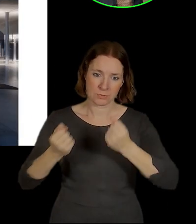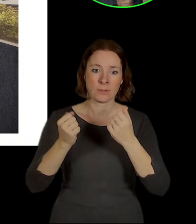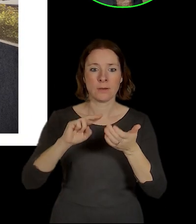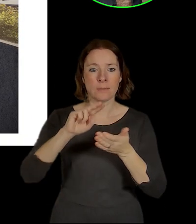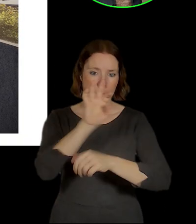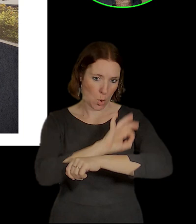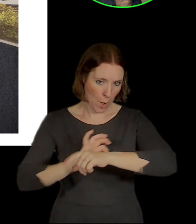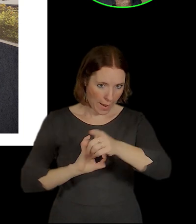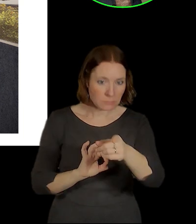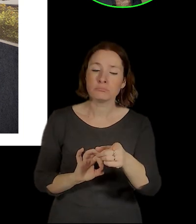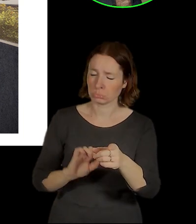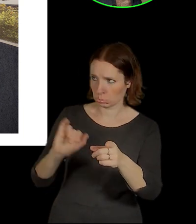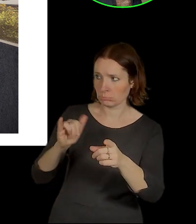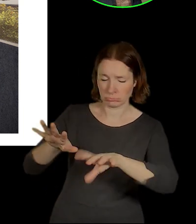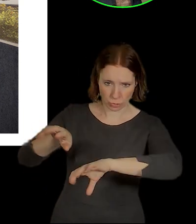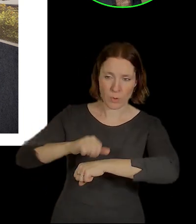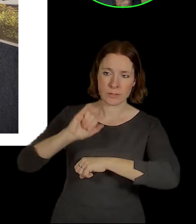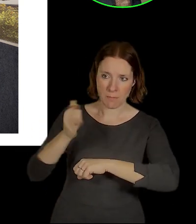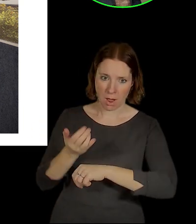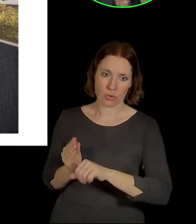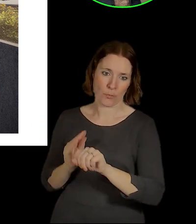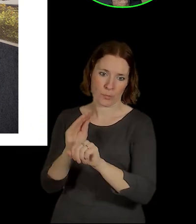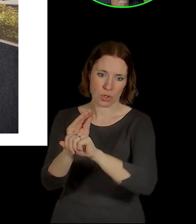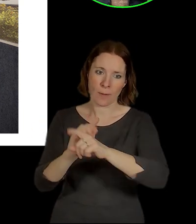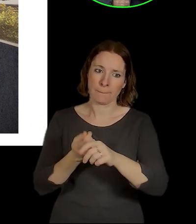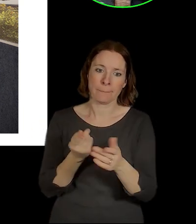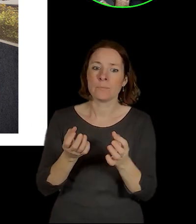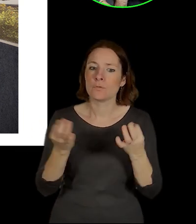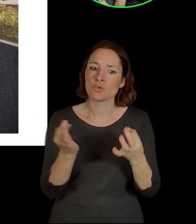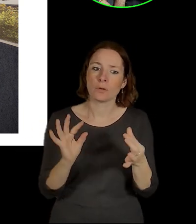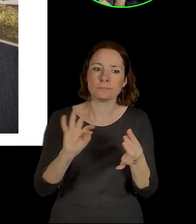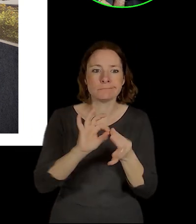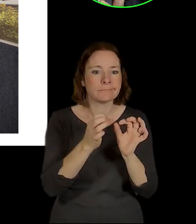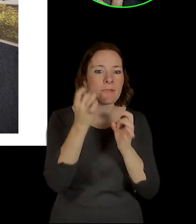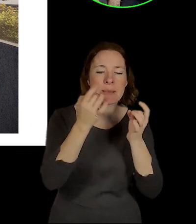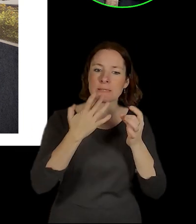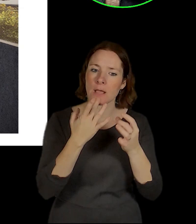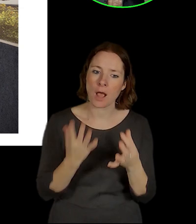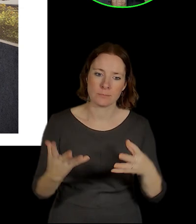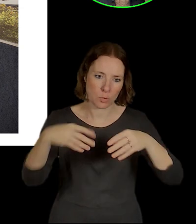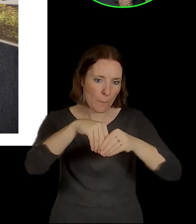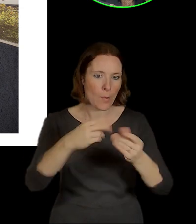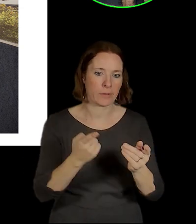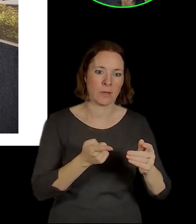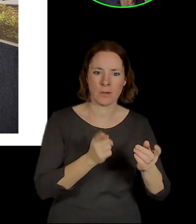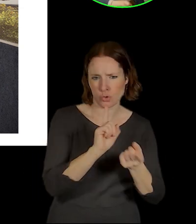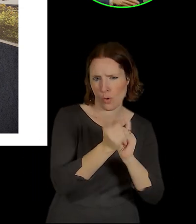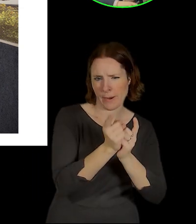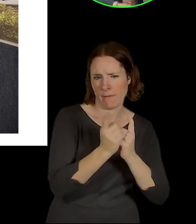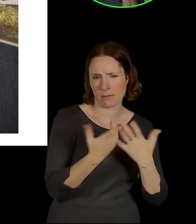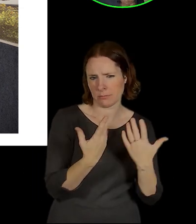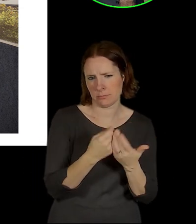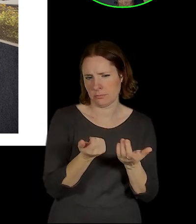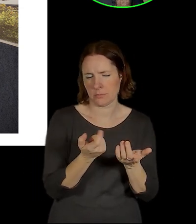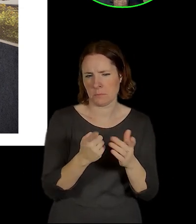Náš úkol je vlastně tam dovést primárně tu MHD. Tohle by mělo být hotový, tuším, v roce 2032, takže